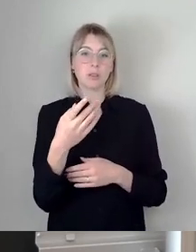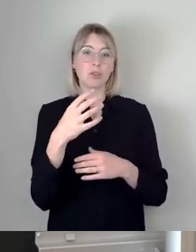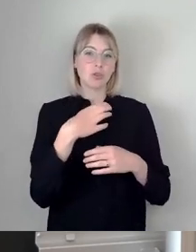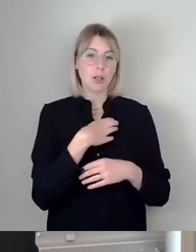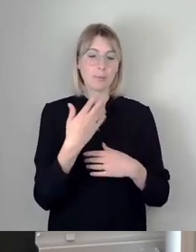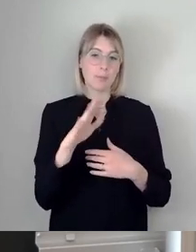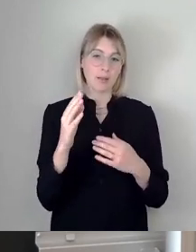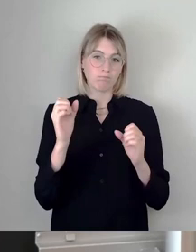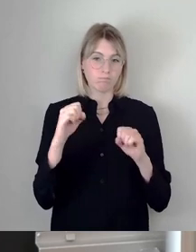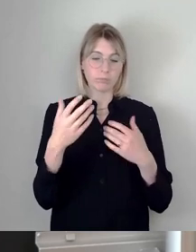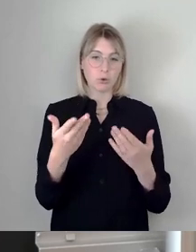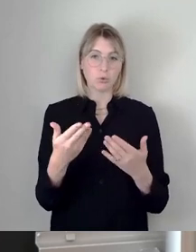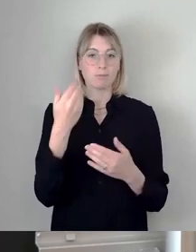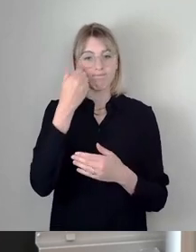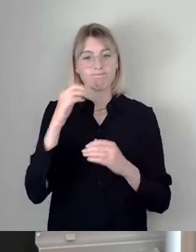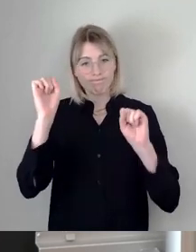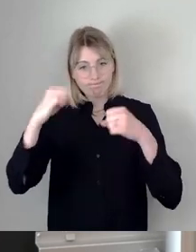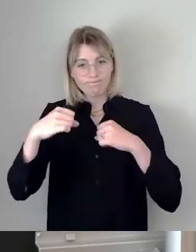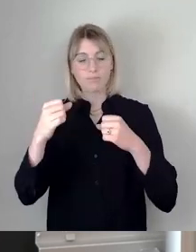Zustimmung zu unserem Änderungsantrag.